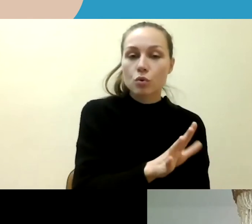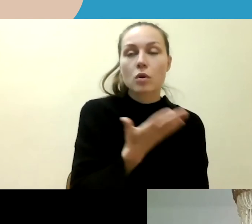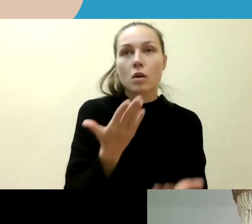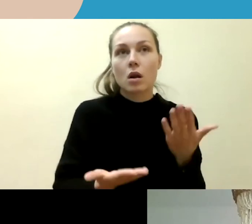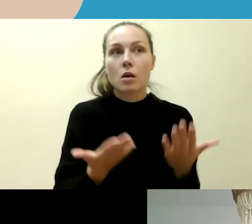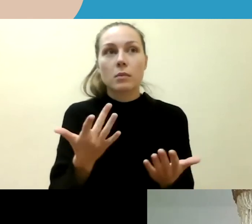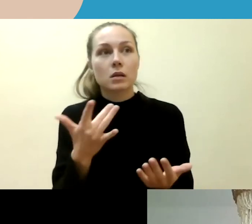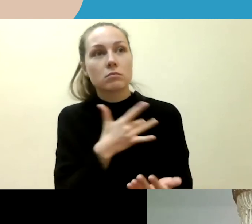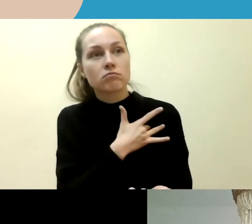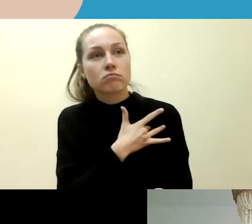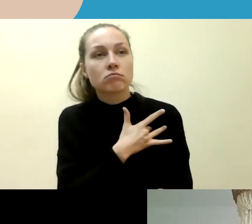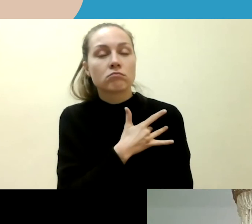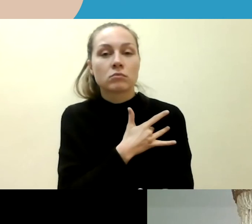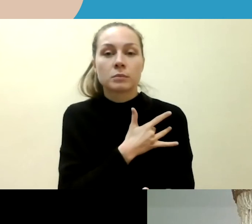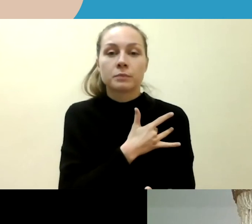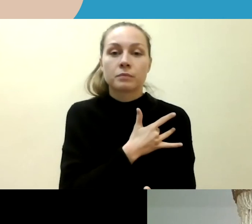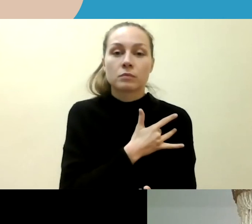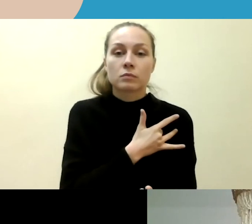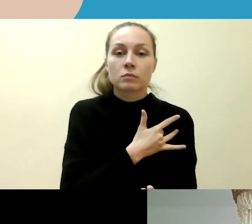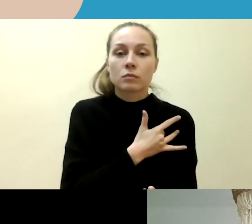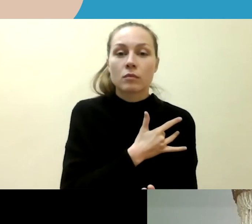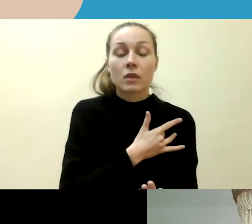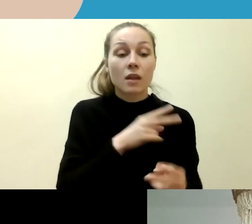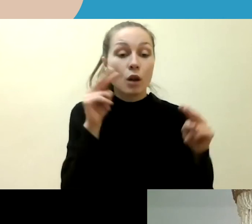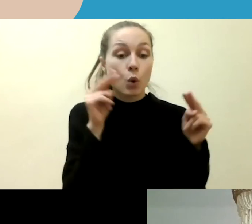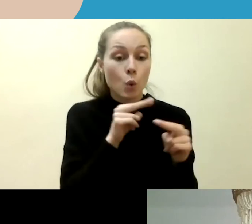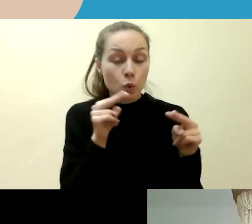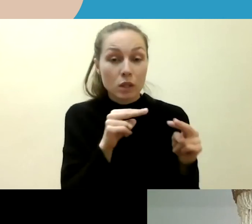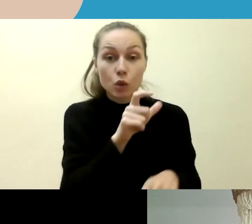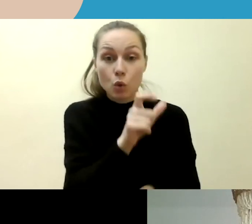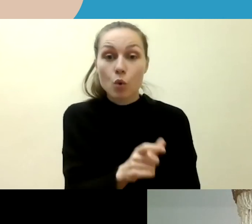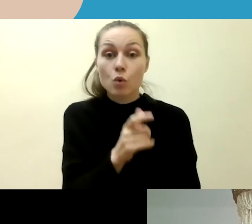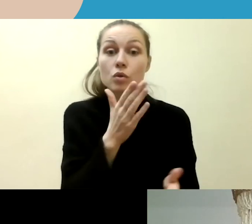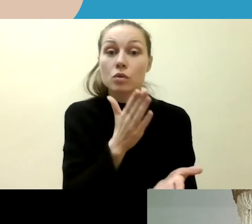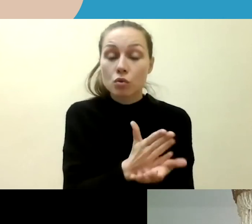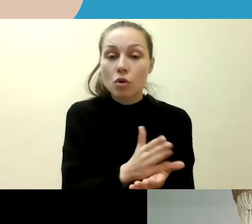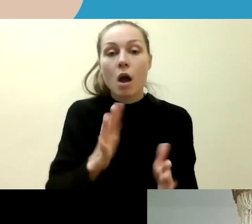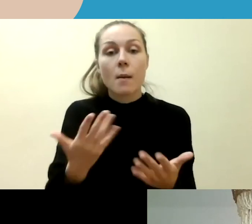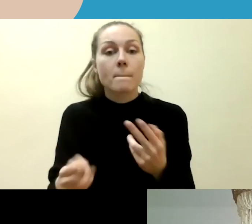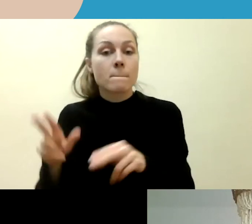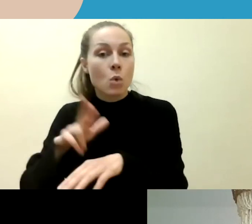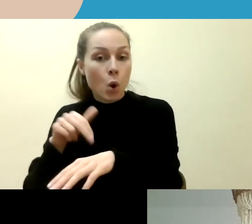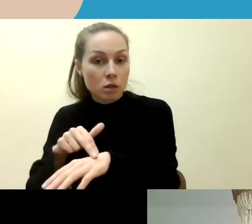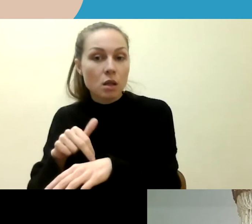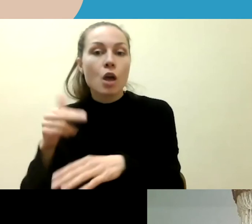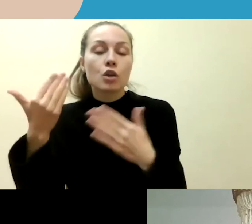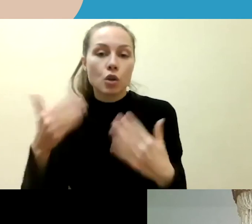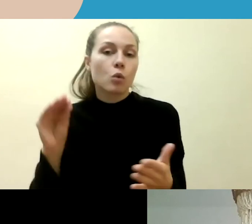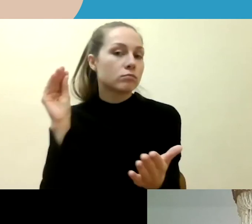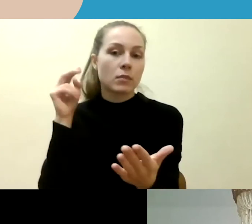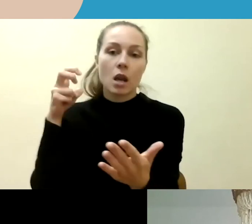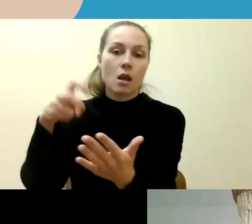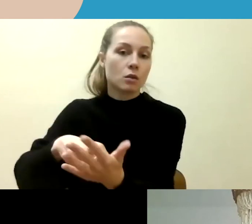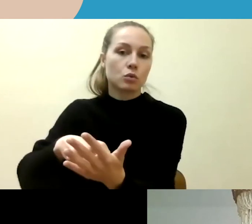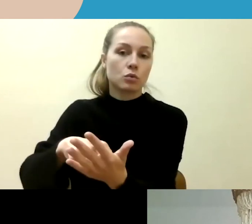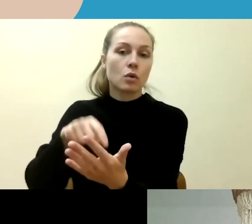įtarimo, bet kokiam liudytui arba policijos pareigūnai, tai yra fiksuojama ir tai yra užregistruojama